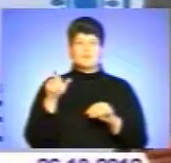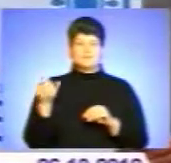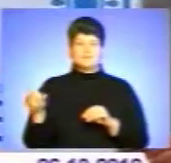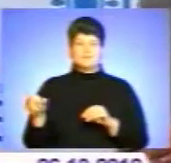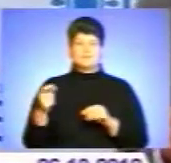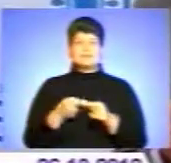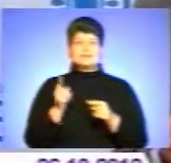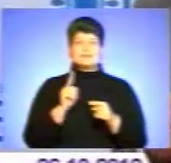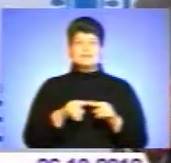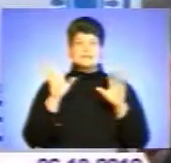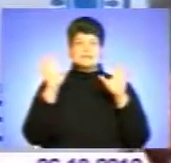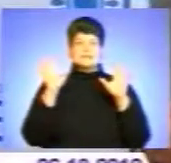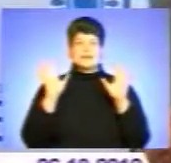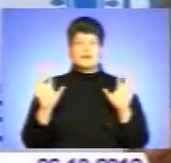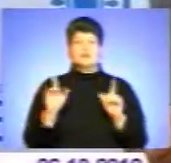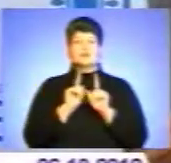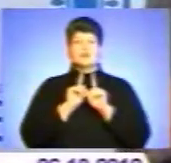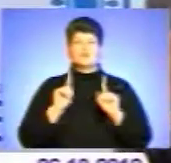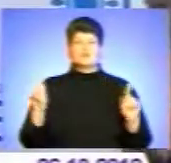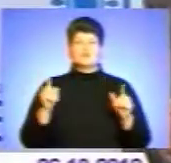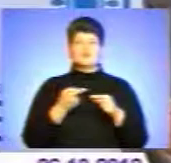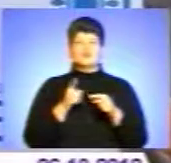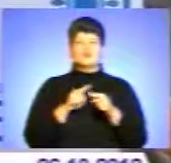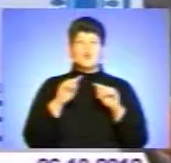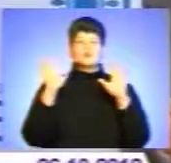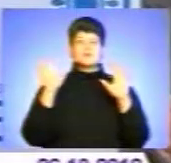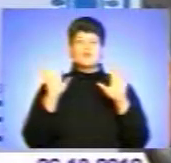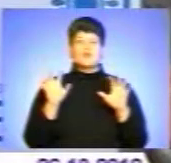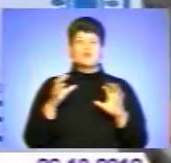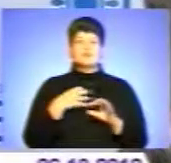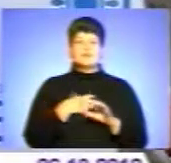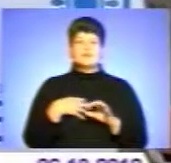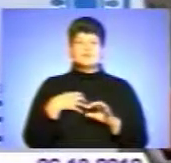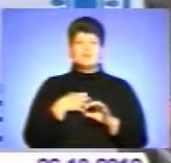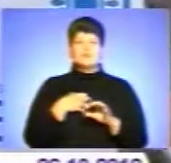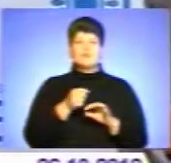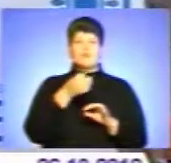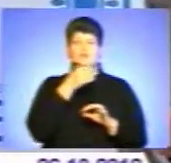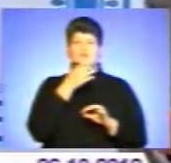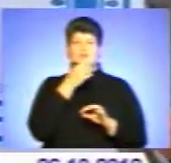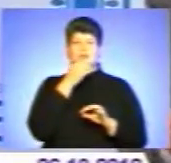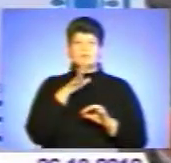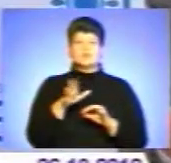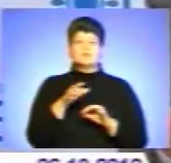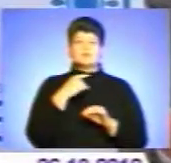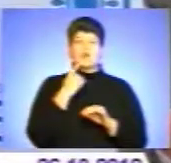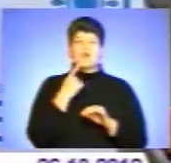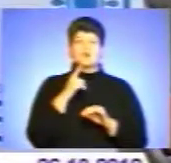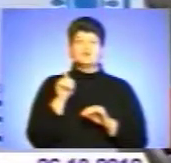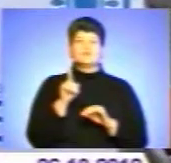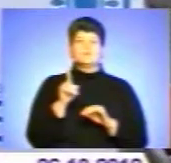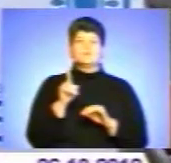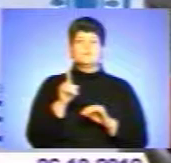Цей закон, особливість цього закону, це дуже важливо, подобається це чи не подобається. Він говорить, що